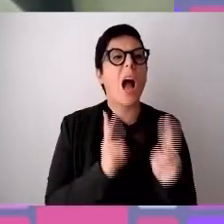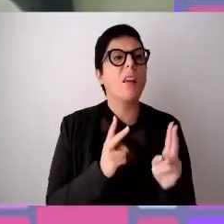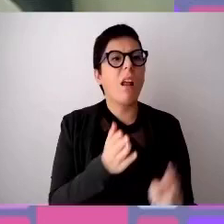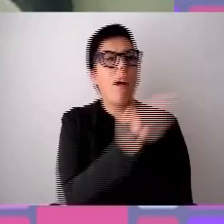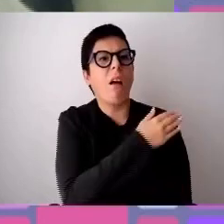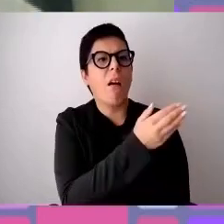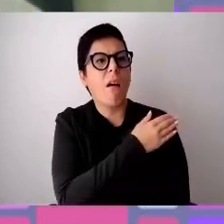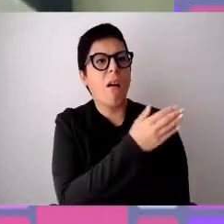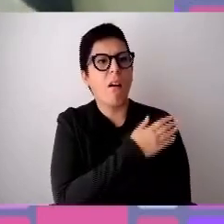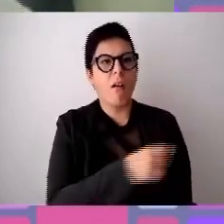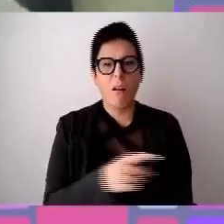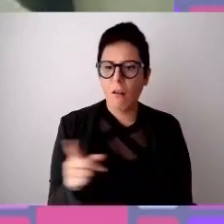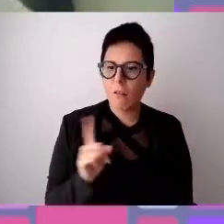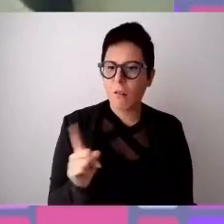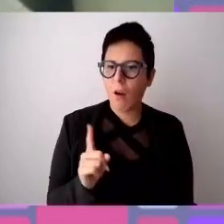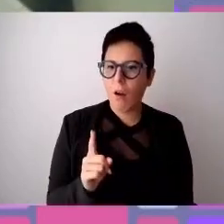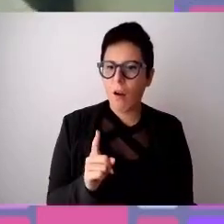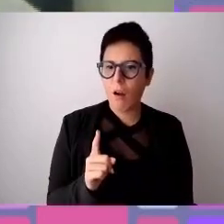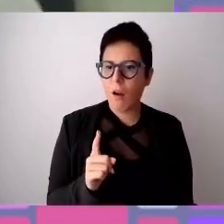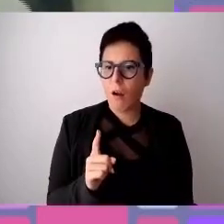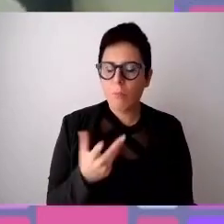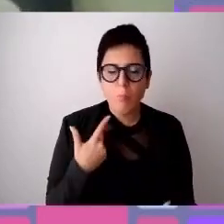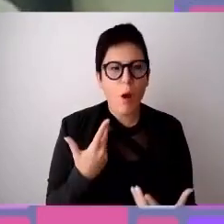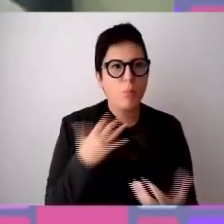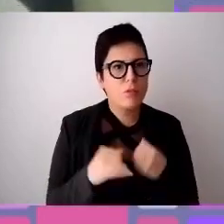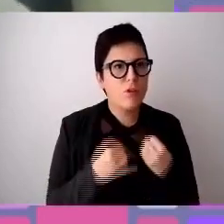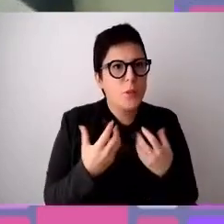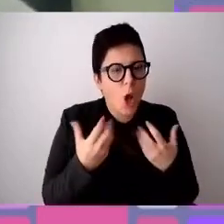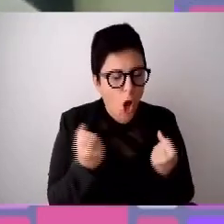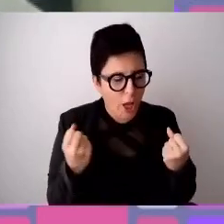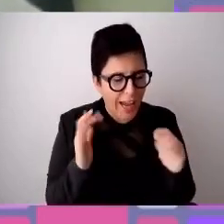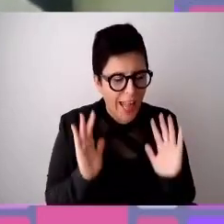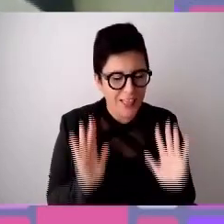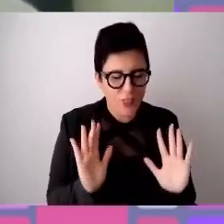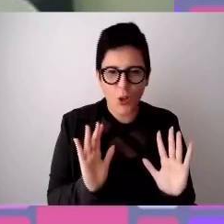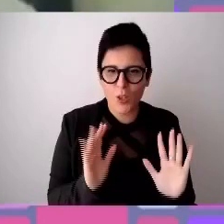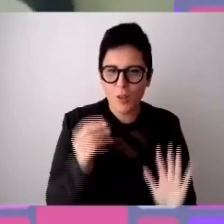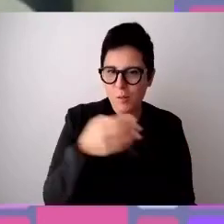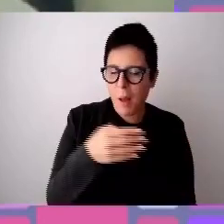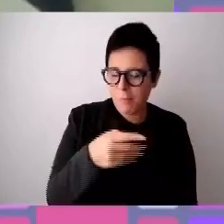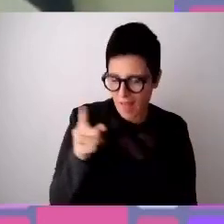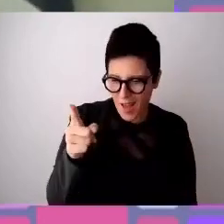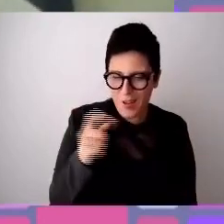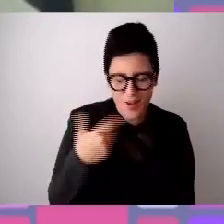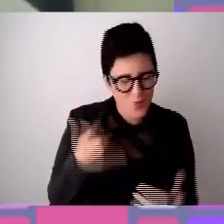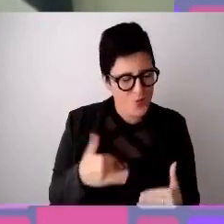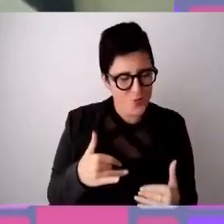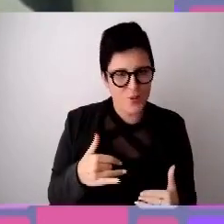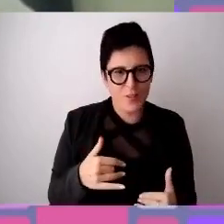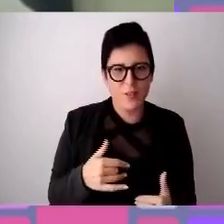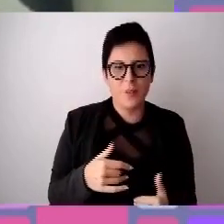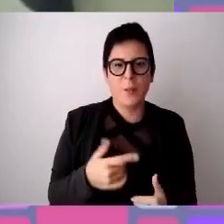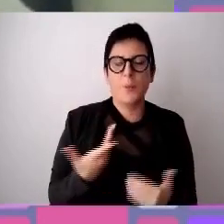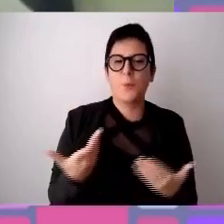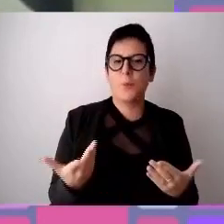sulla spalla, ma un atteggiamento concreto. Tant'è che oggi sono il leader, il manager della